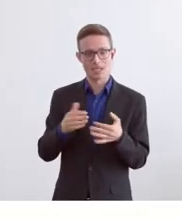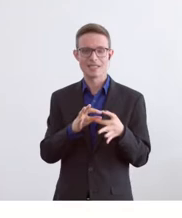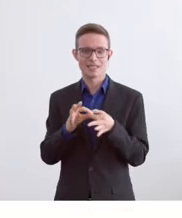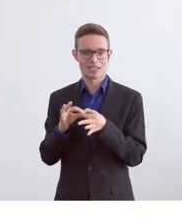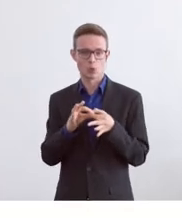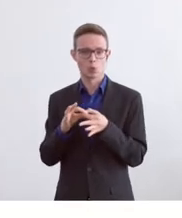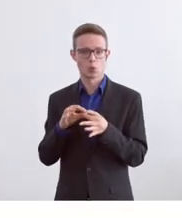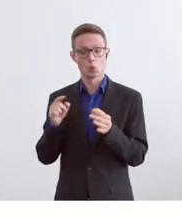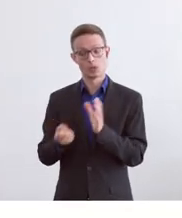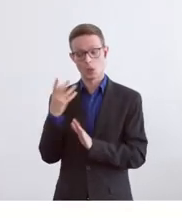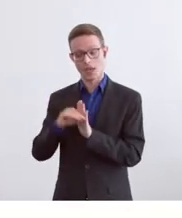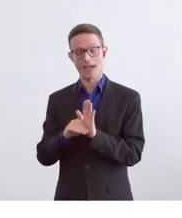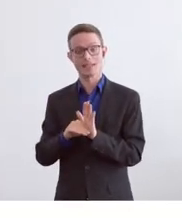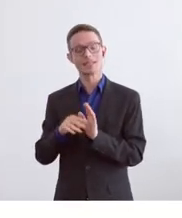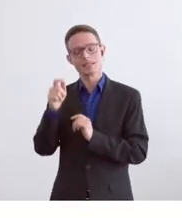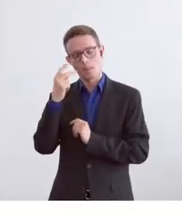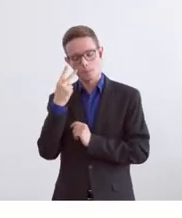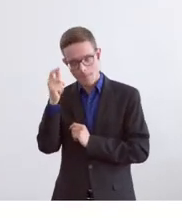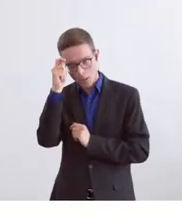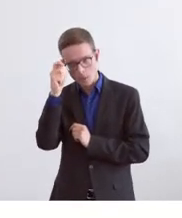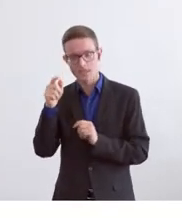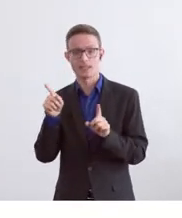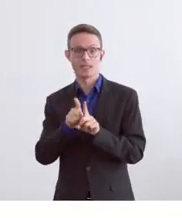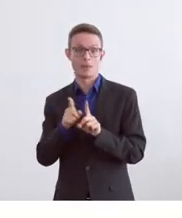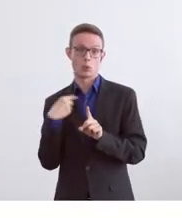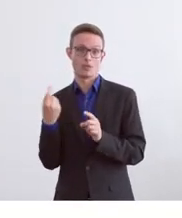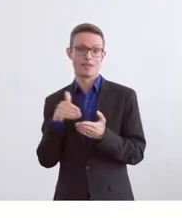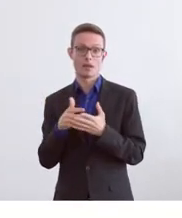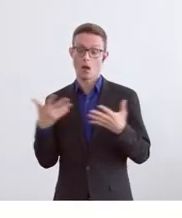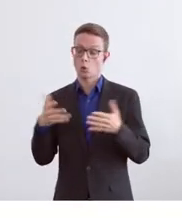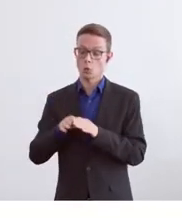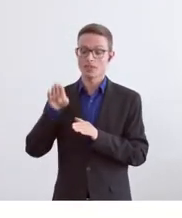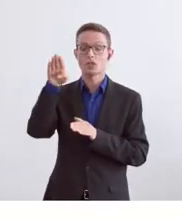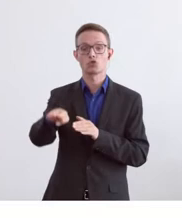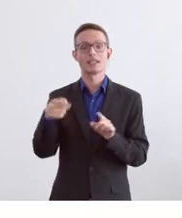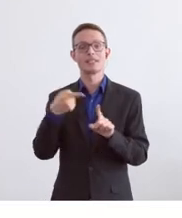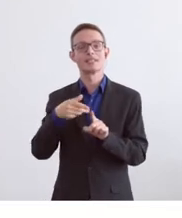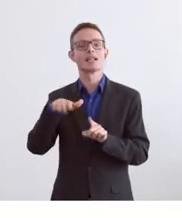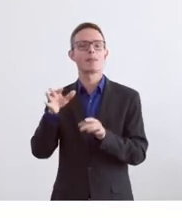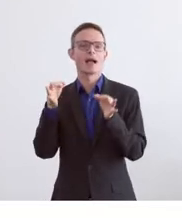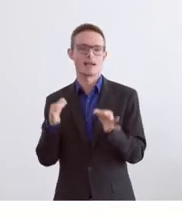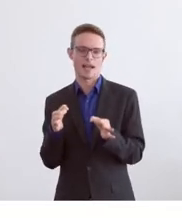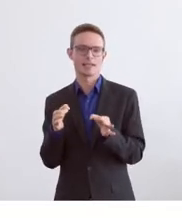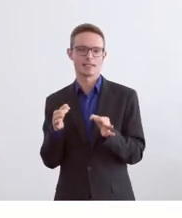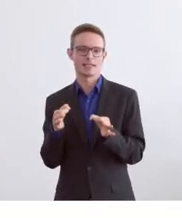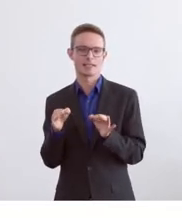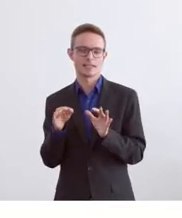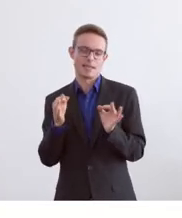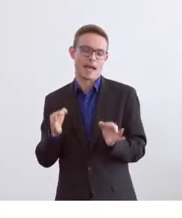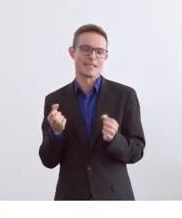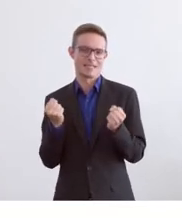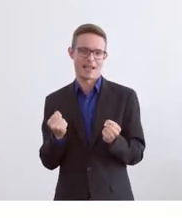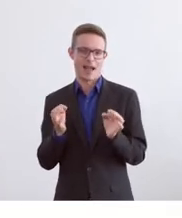bildet auch das neue Gesetz ab. Und damit haben wir einen grossen Schritt Richtung mehr Rechtssicherheit gemacht. Das freut den Zürcher Regierungsrat.